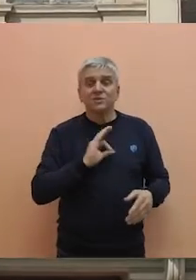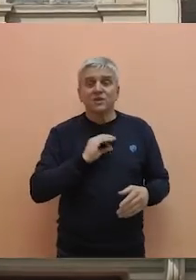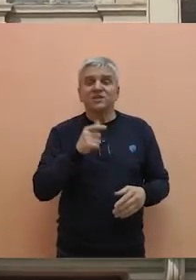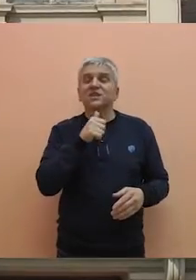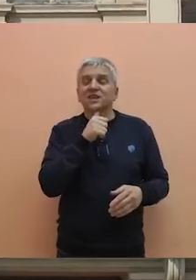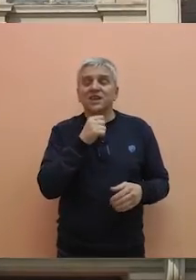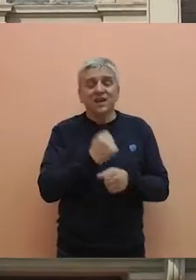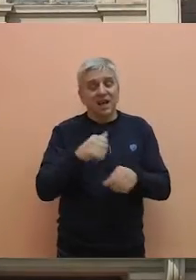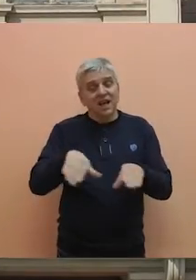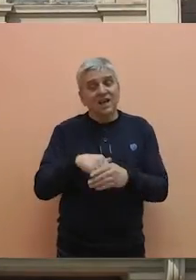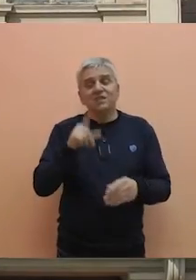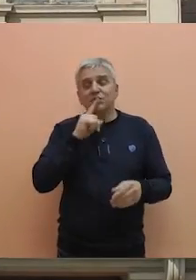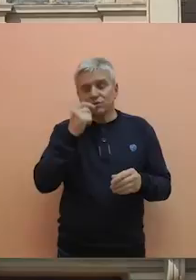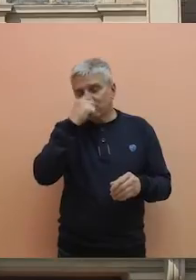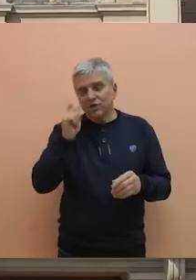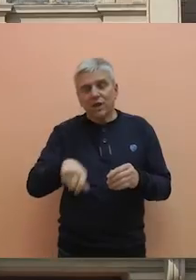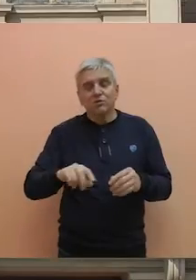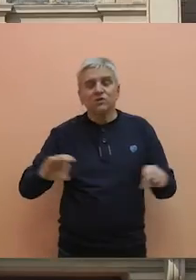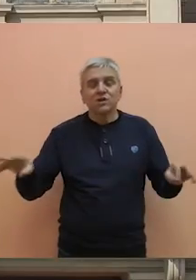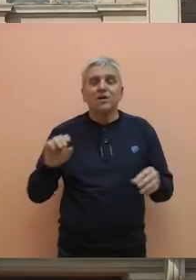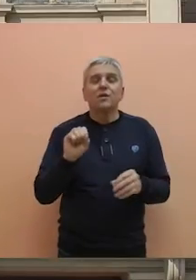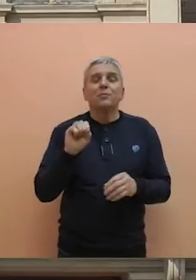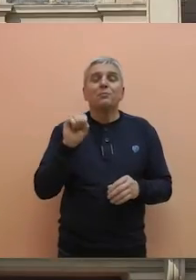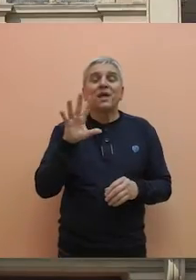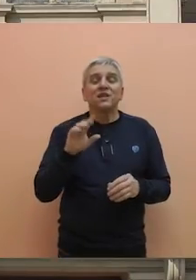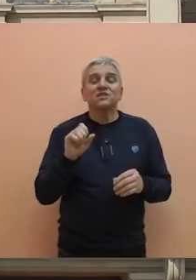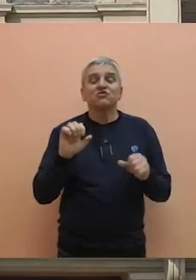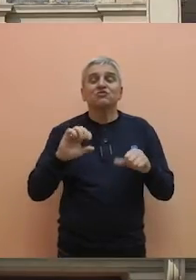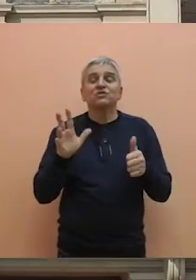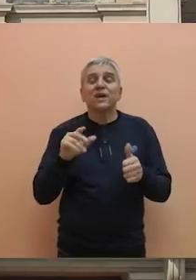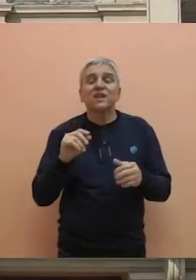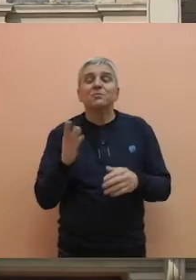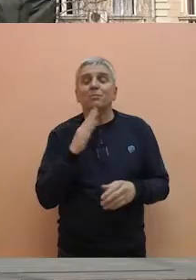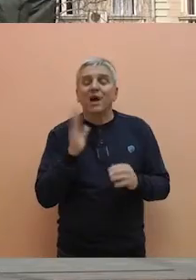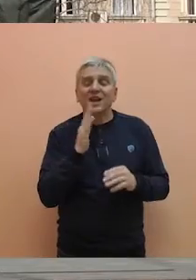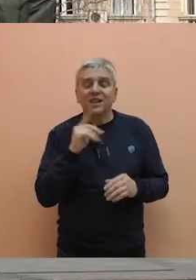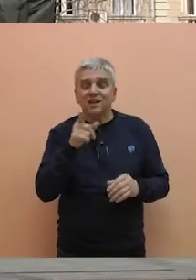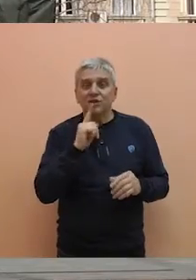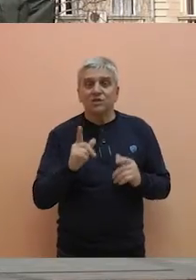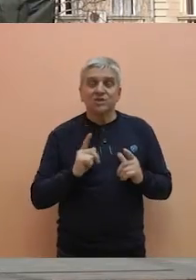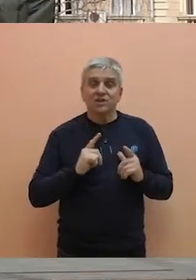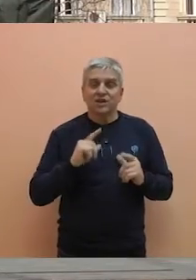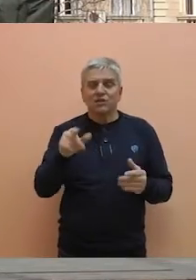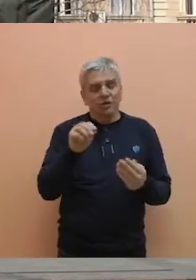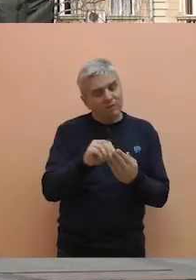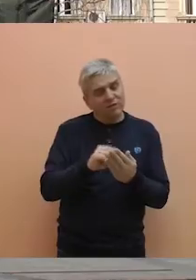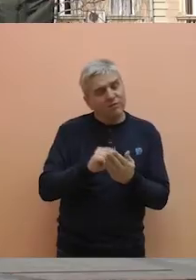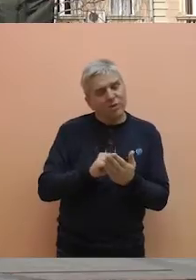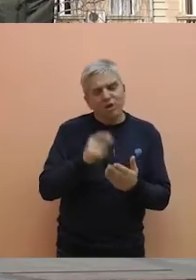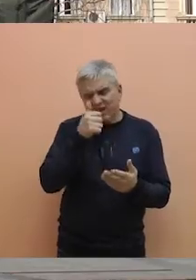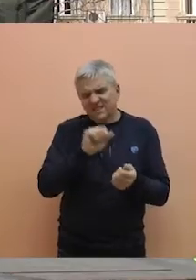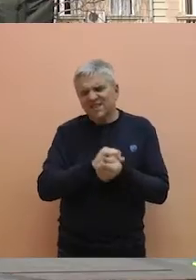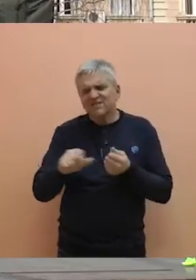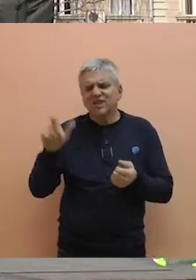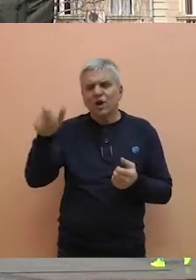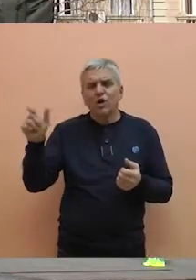i otpuštenih radnika biće održan u petak 18. marta, kada će se razgovarati o aktivnostima koje podrazumevaju prikupljanje